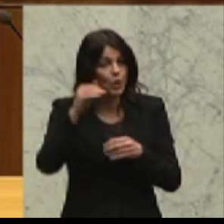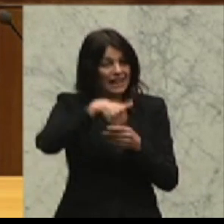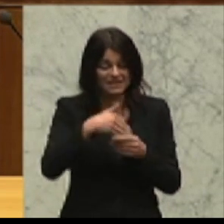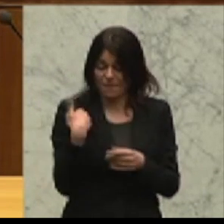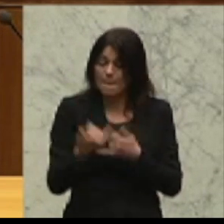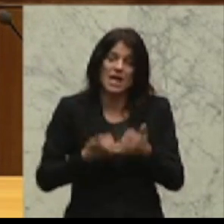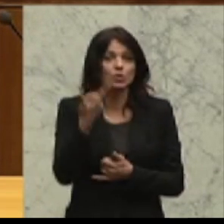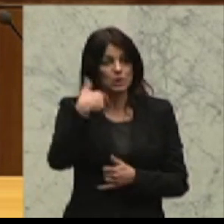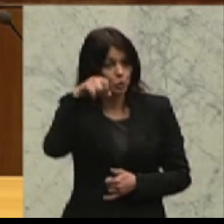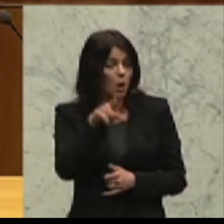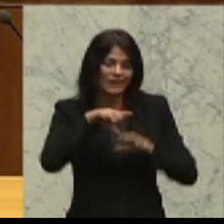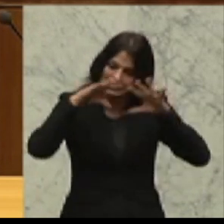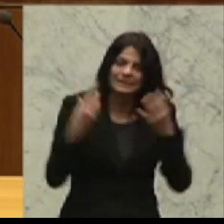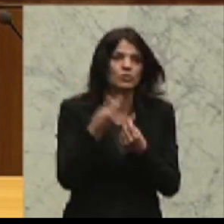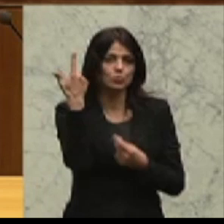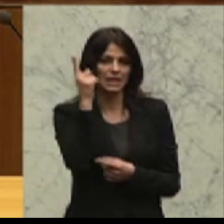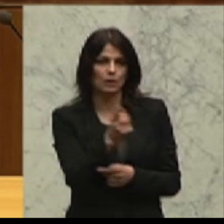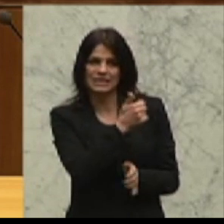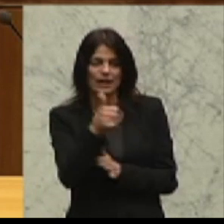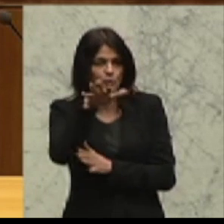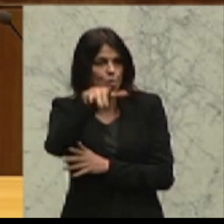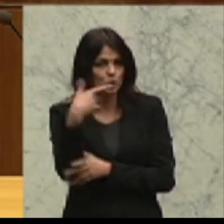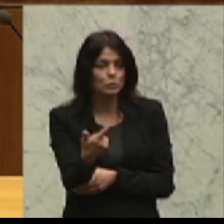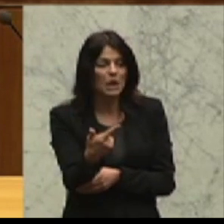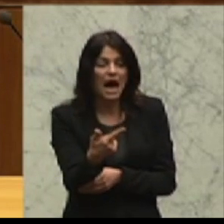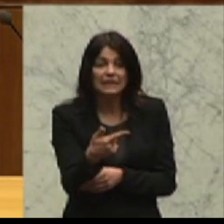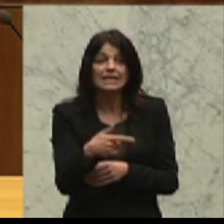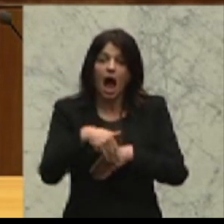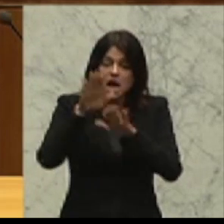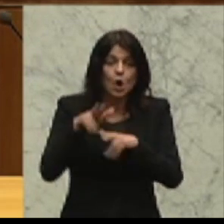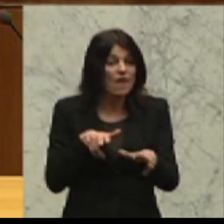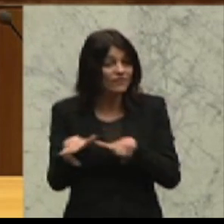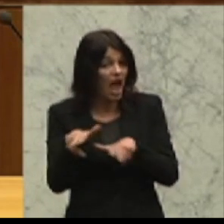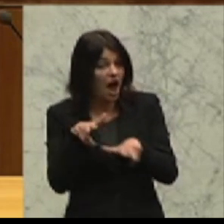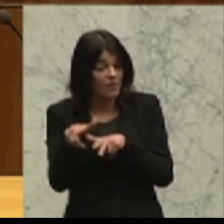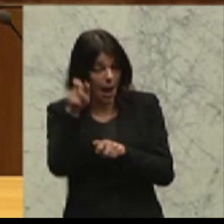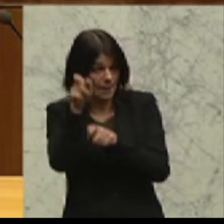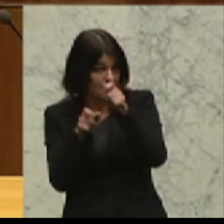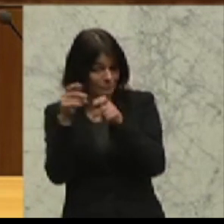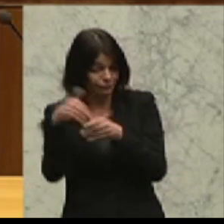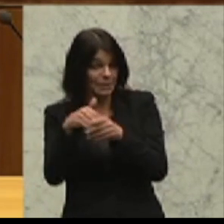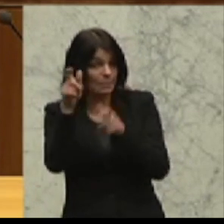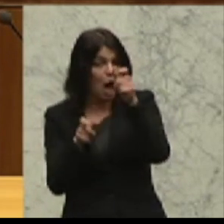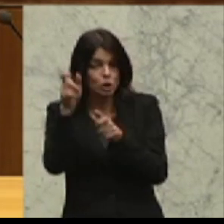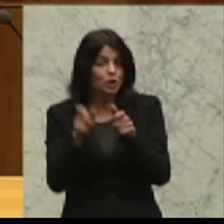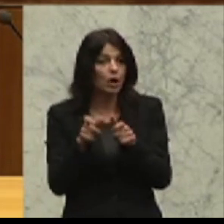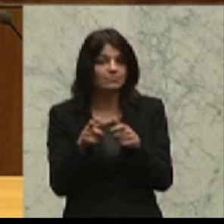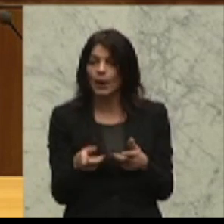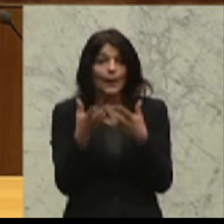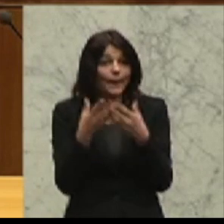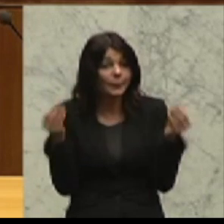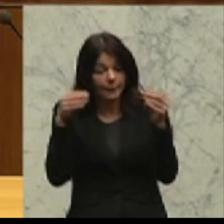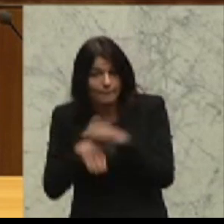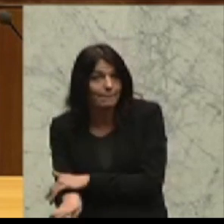insgesamt 2.625 im Asylverfahren befindliche Personen, die einfach untergetaucht sind.